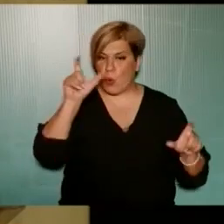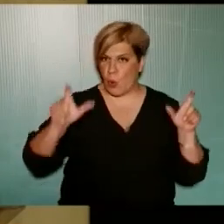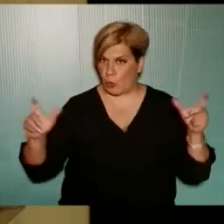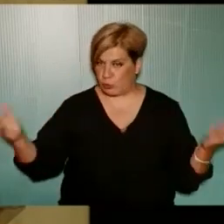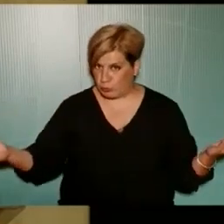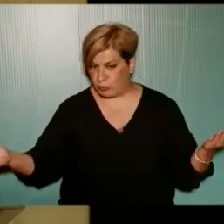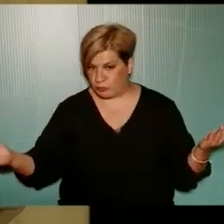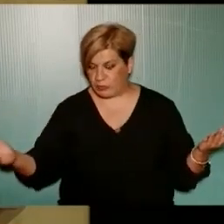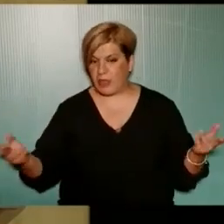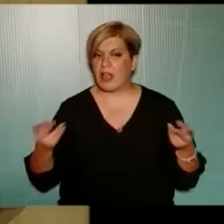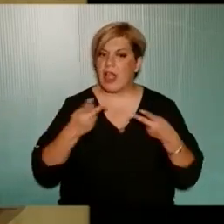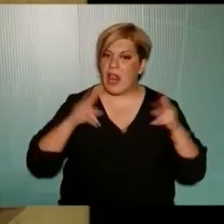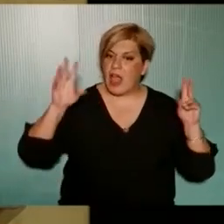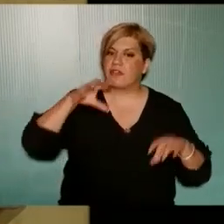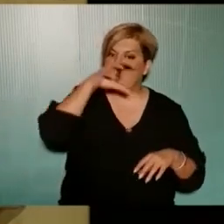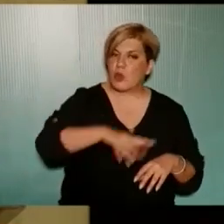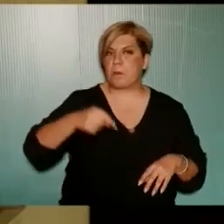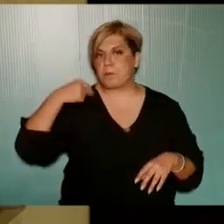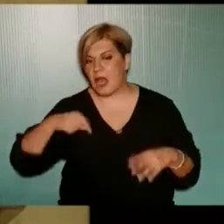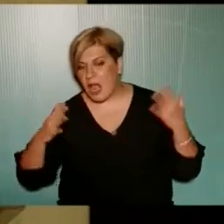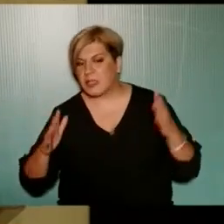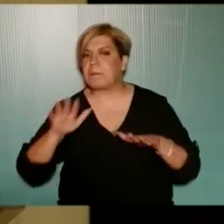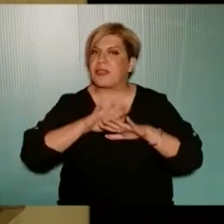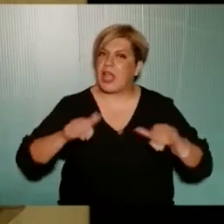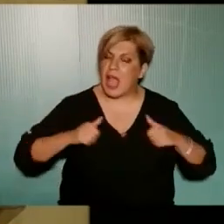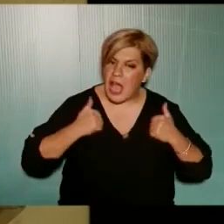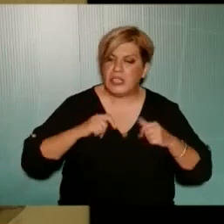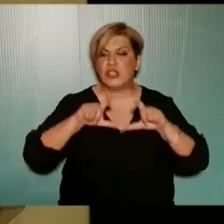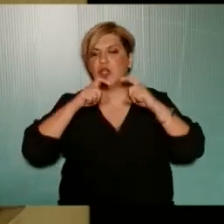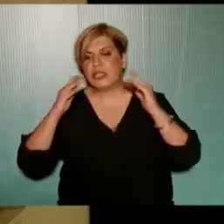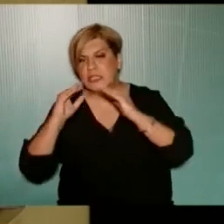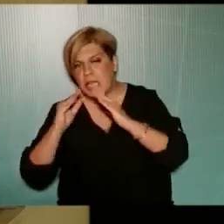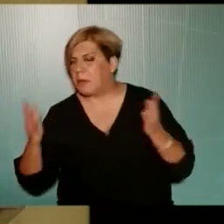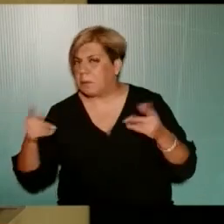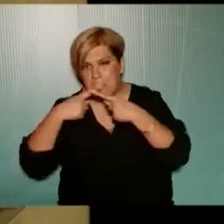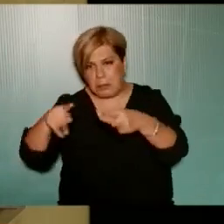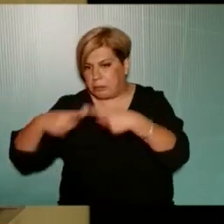Είτε είναι η ελεύθερη χώρα, είτε είναι το πράσινο, είτε είναι οι παιδικές χαρές, είτε είναι η σχολική στέγη,